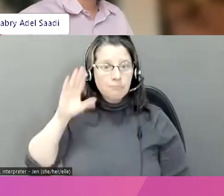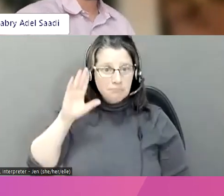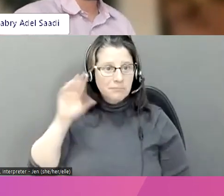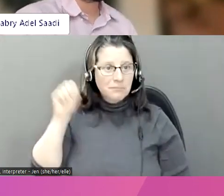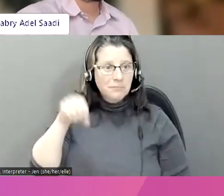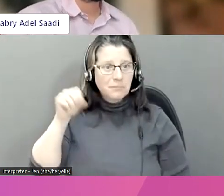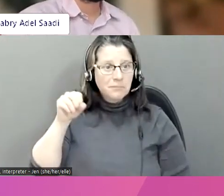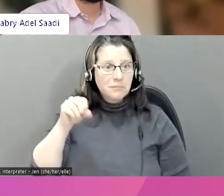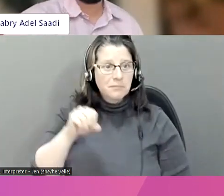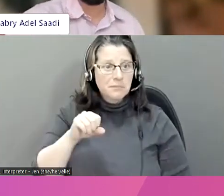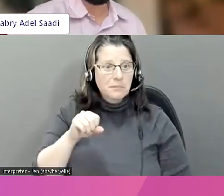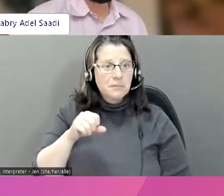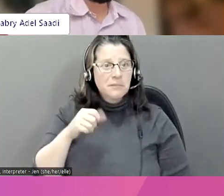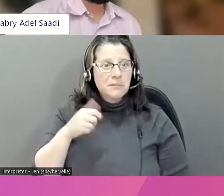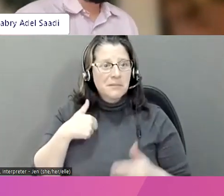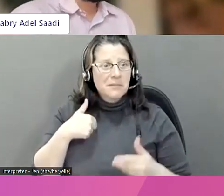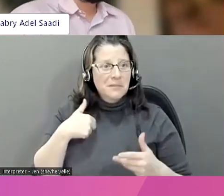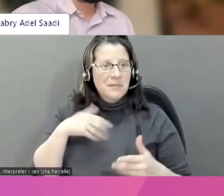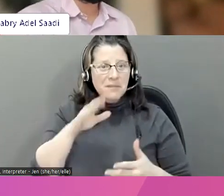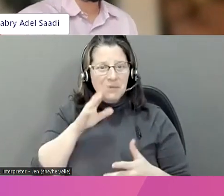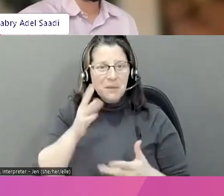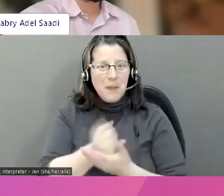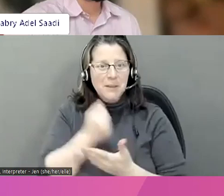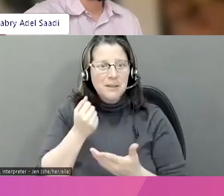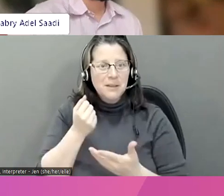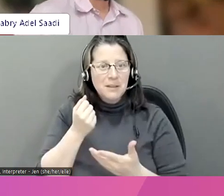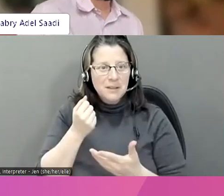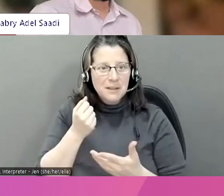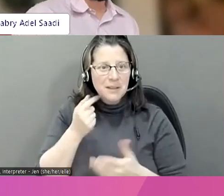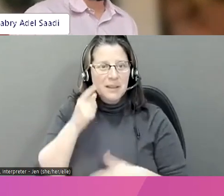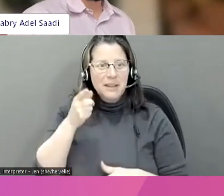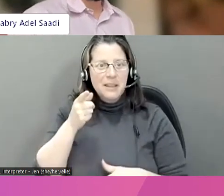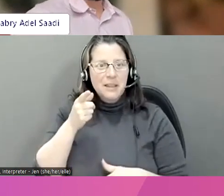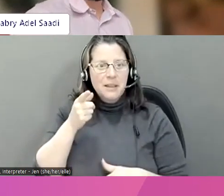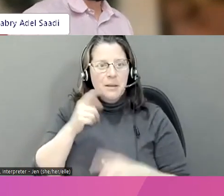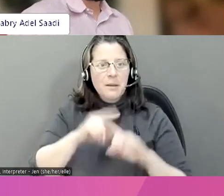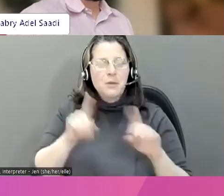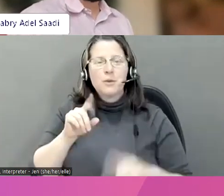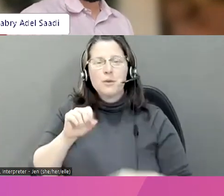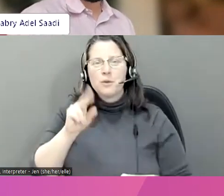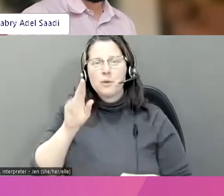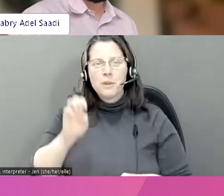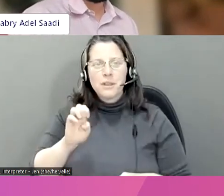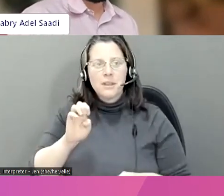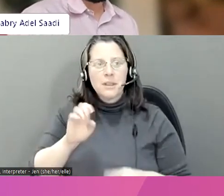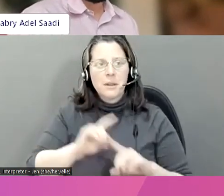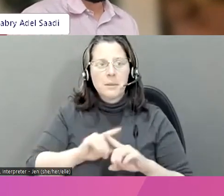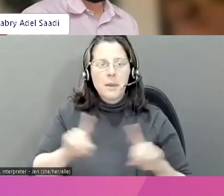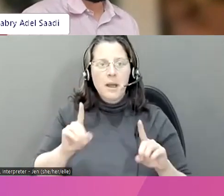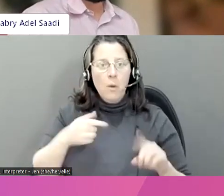Oui, rapidement, et après je repasse la parole à Chris. Lui, c'est l'expert en matière de